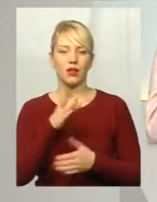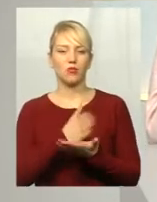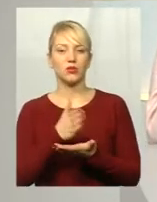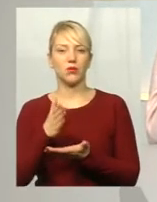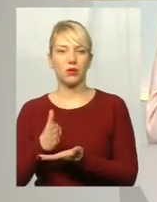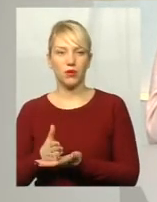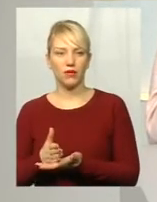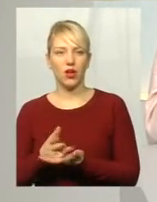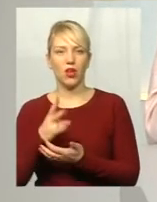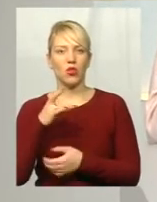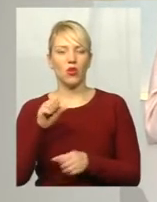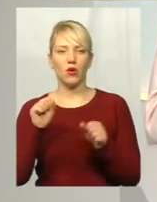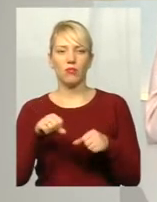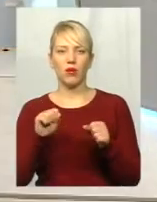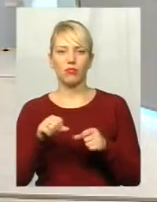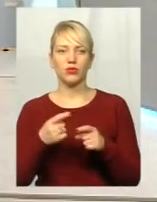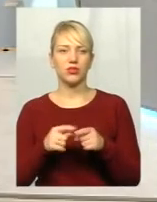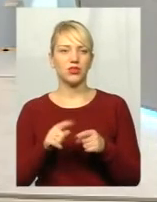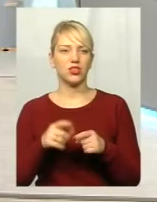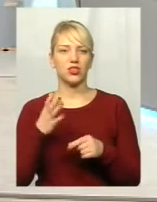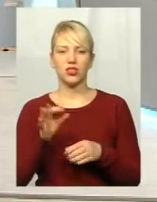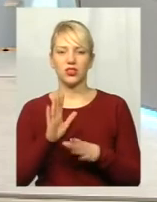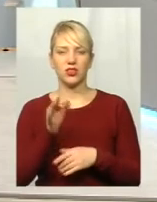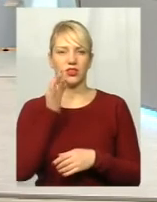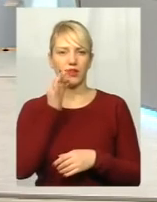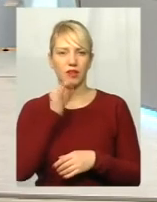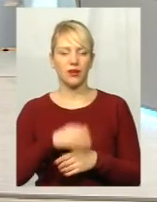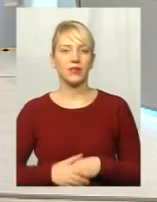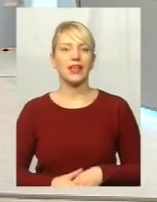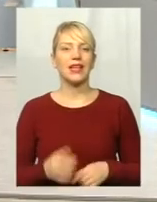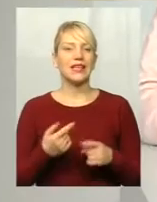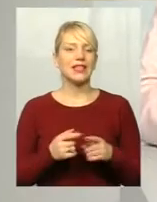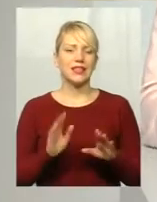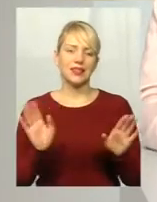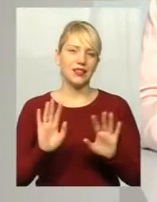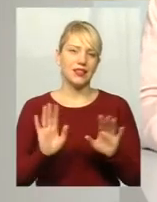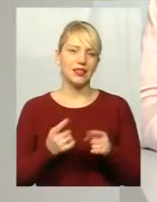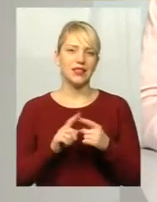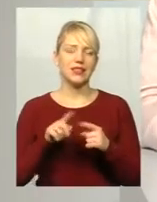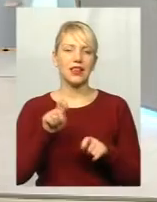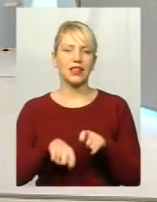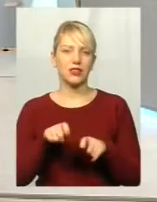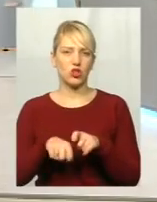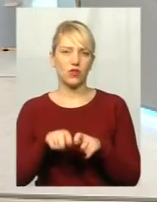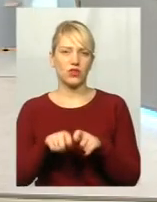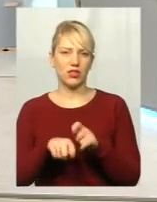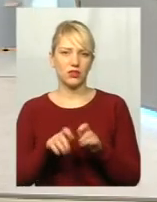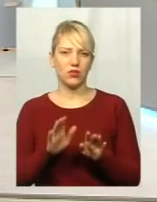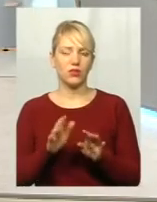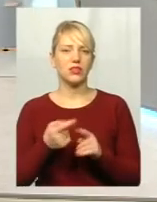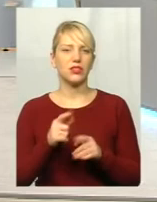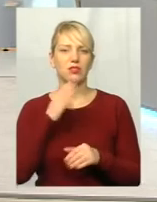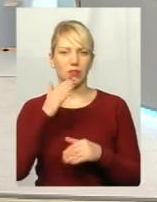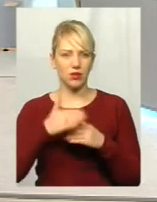але, ну, мабуть, що воно не повне. Це тестовий режим іде, він найближчим часом буде відпрацьований.